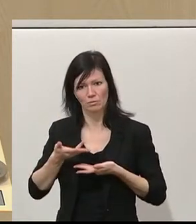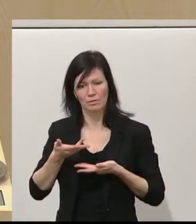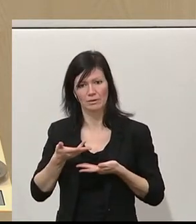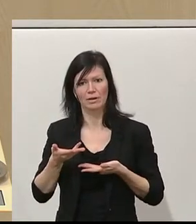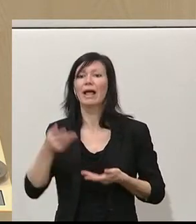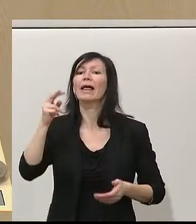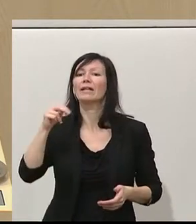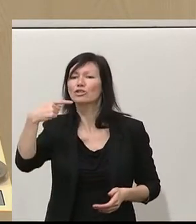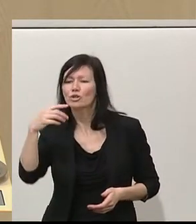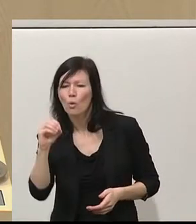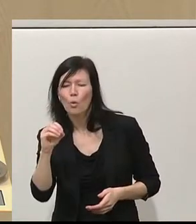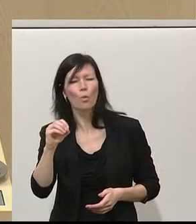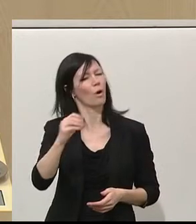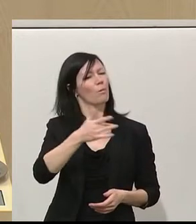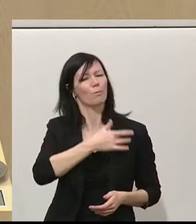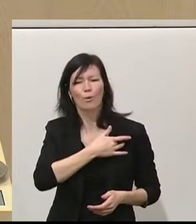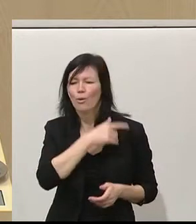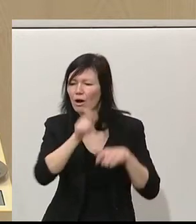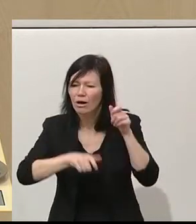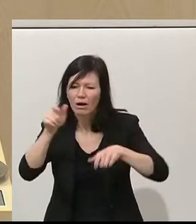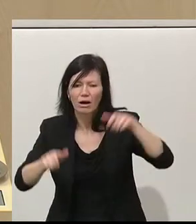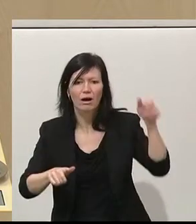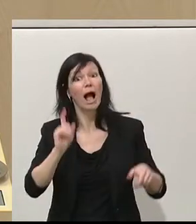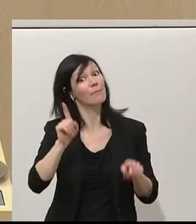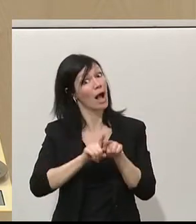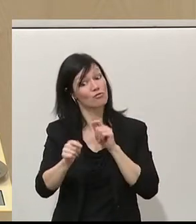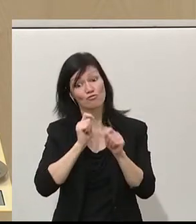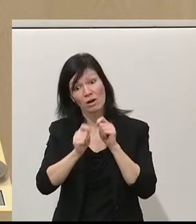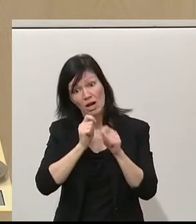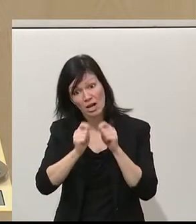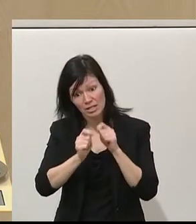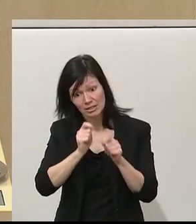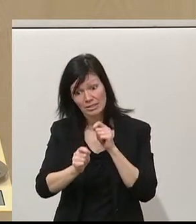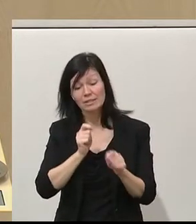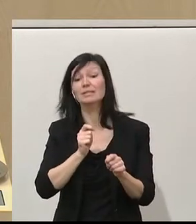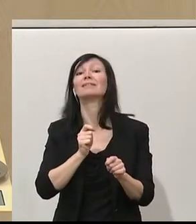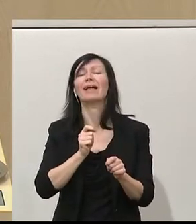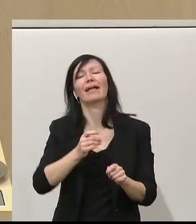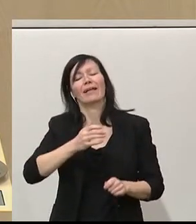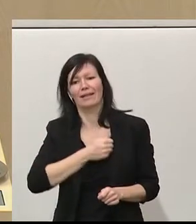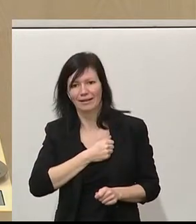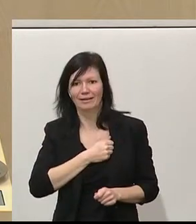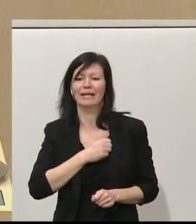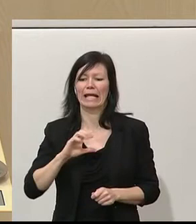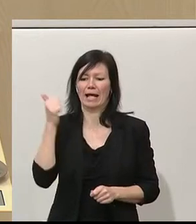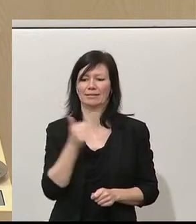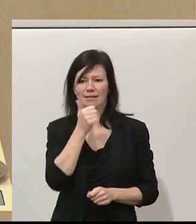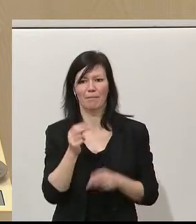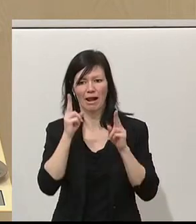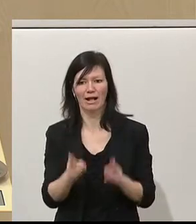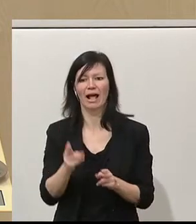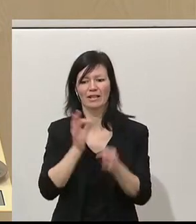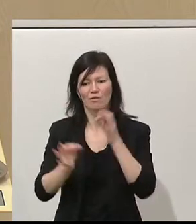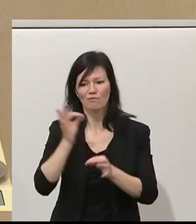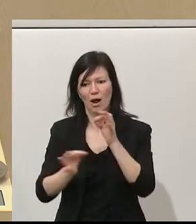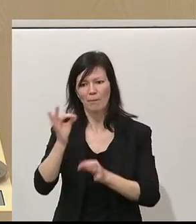Bürger, Bürgerinnen, aber auch Journalisten und Journalistinnen erstmals verwertbare Informationen und